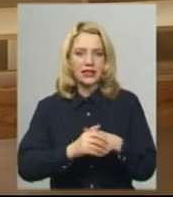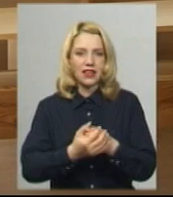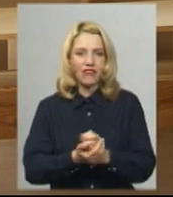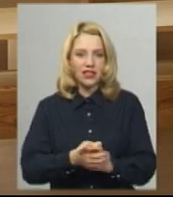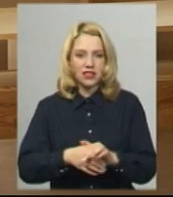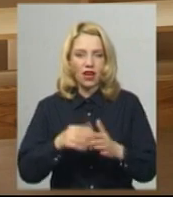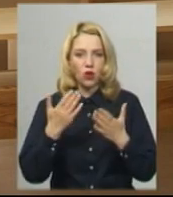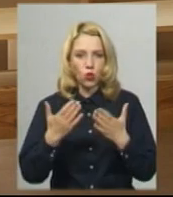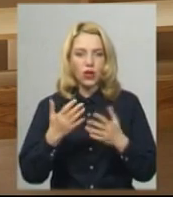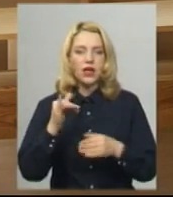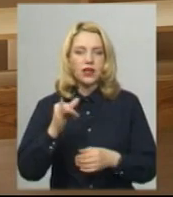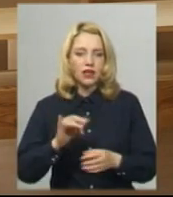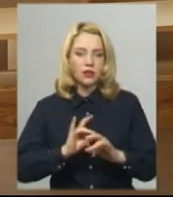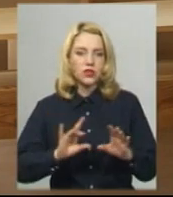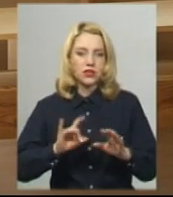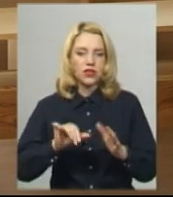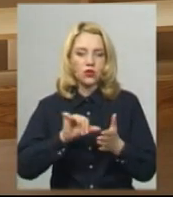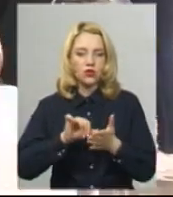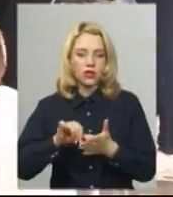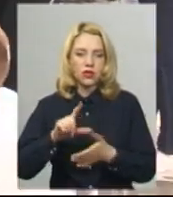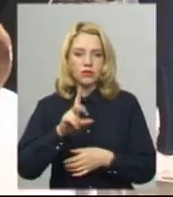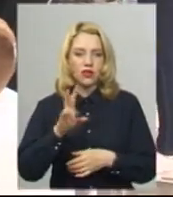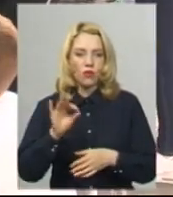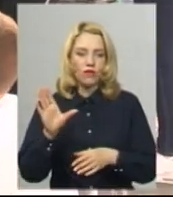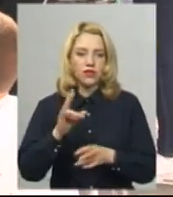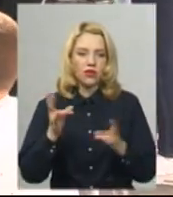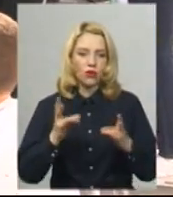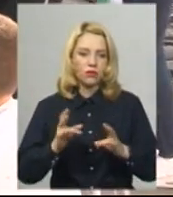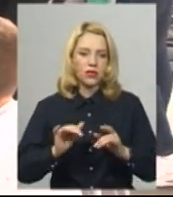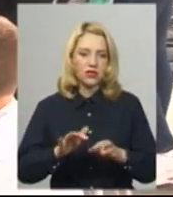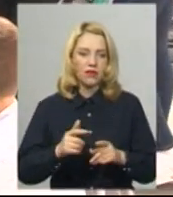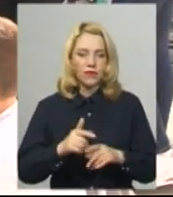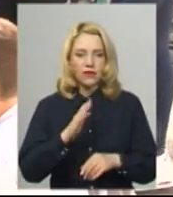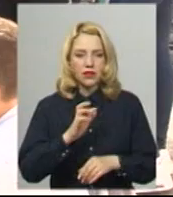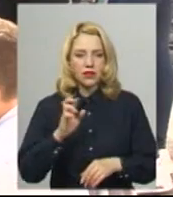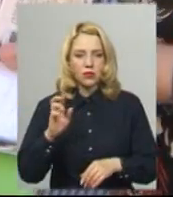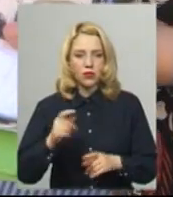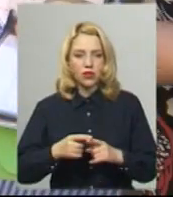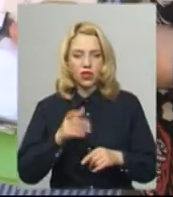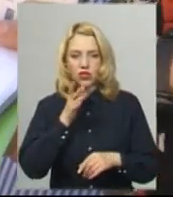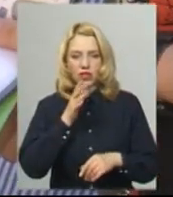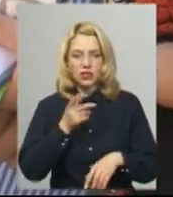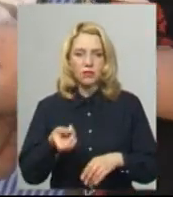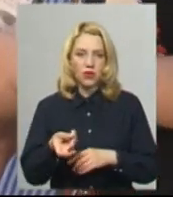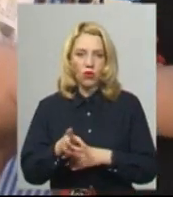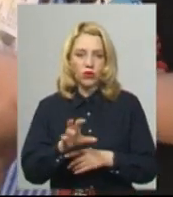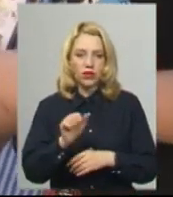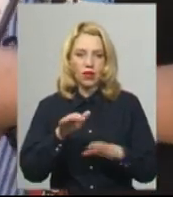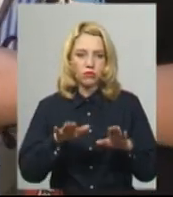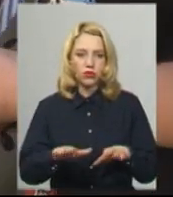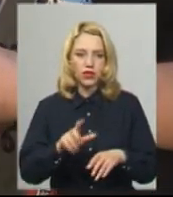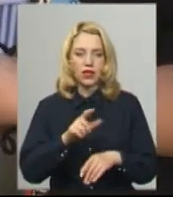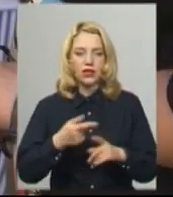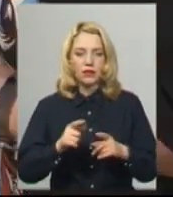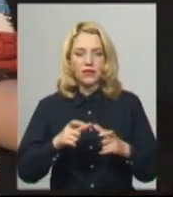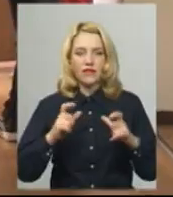і роз'яснити учасникам ЗНО всі необхідні заходи. Валентина Парандій каже, час приходу на пункт тестування учасникам ЗНО вказаний